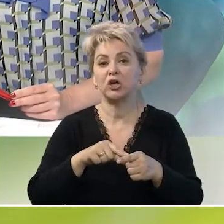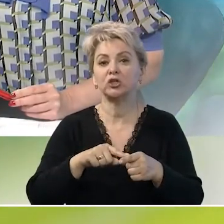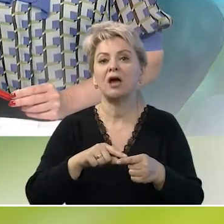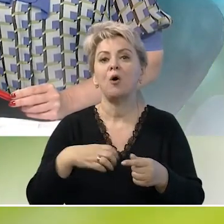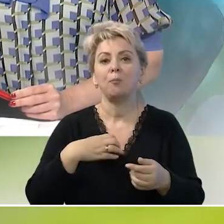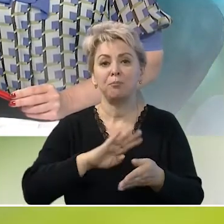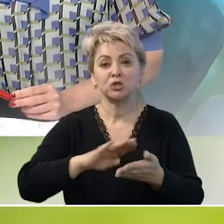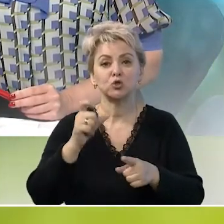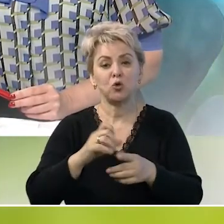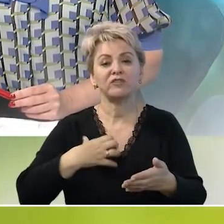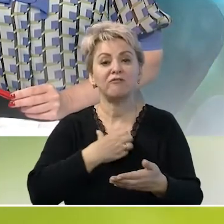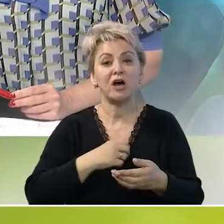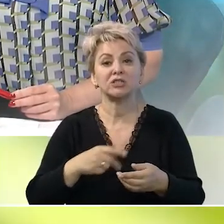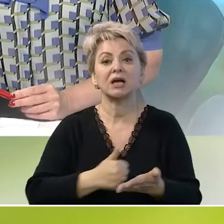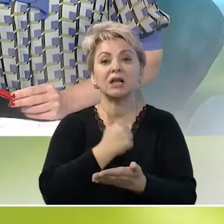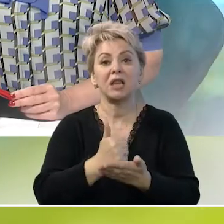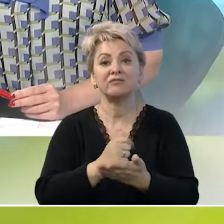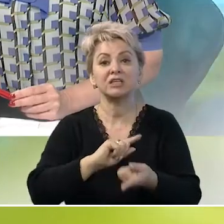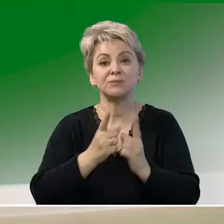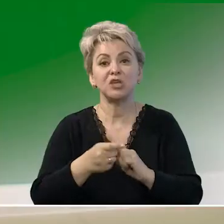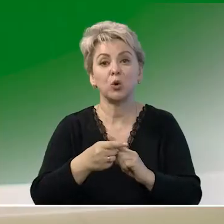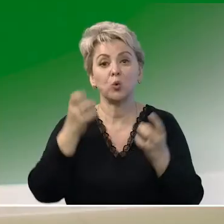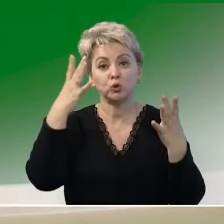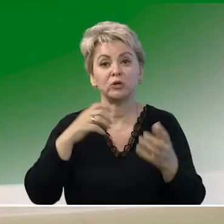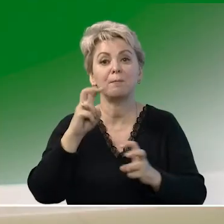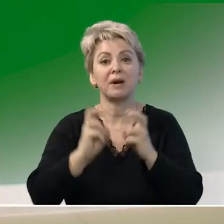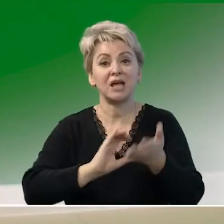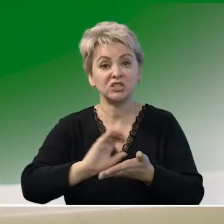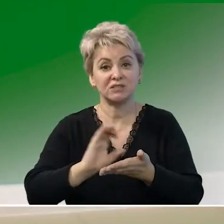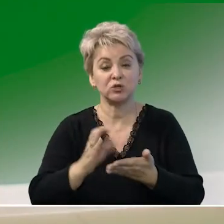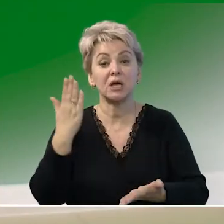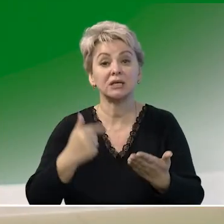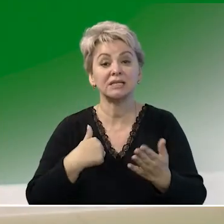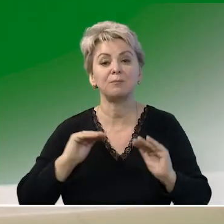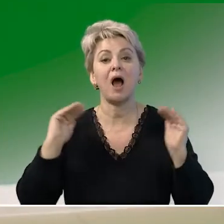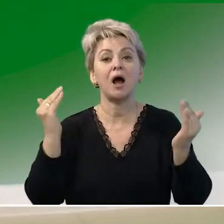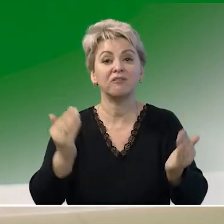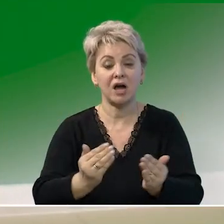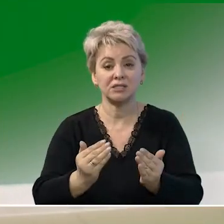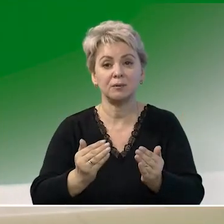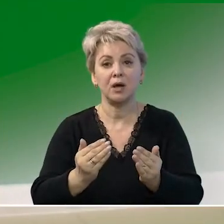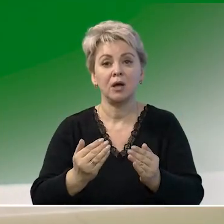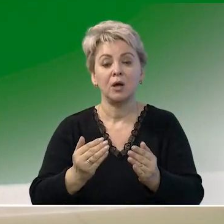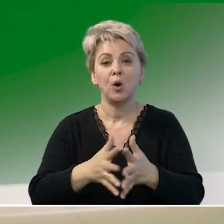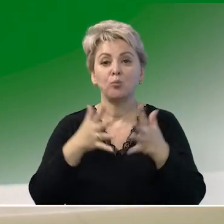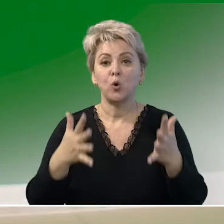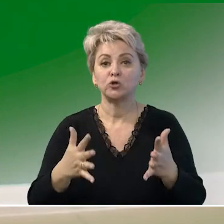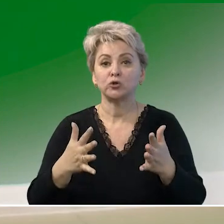безусловно, важно, но главное изменение культуры производства. Если мы охватим по 24